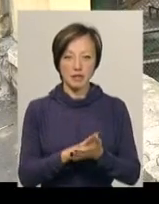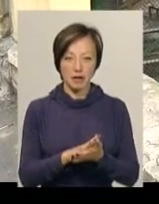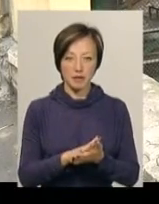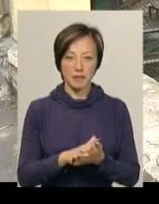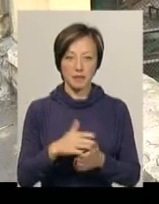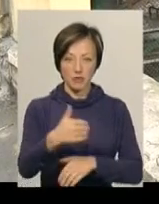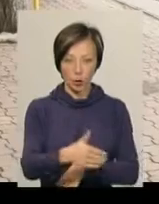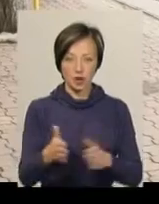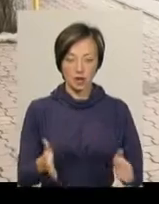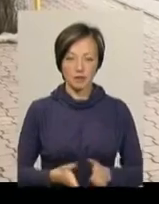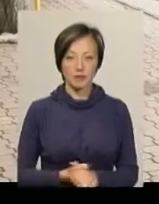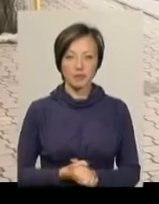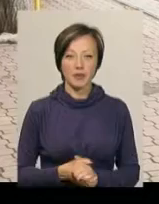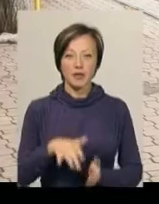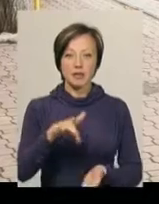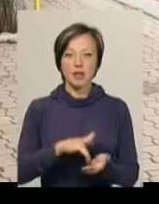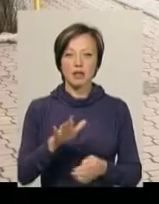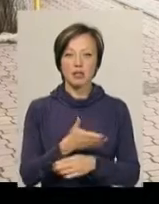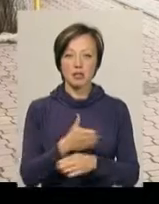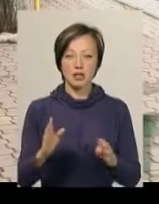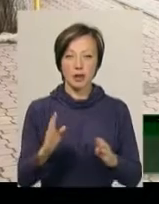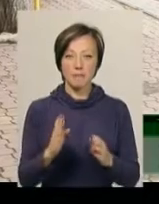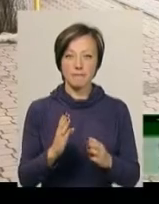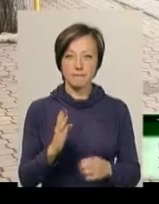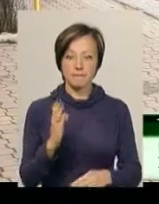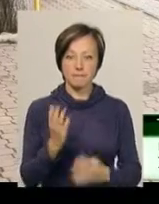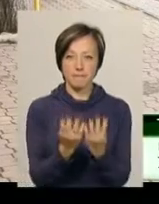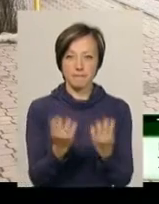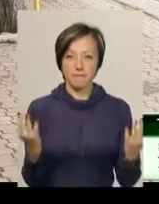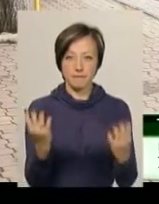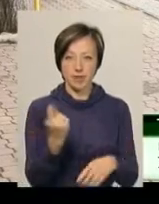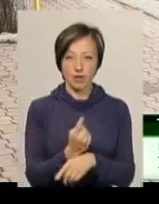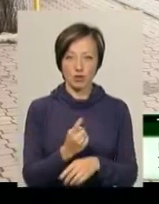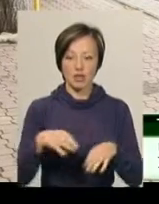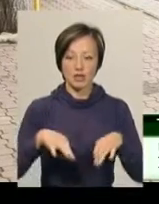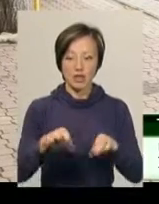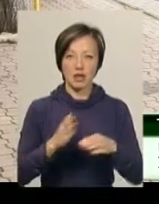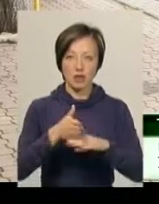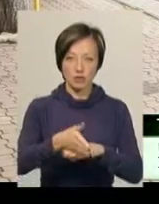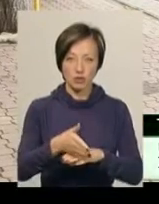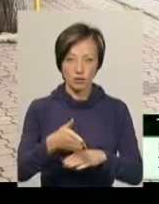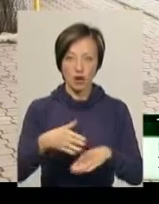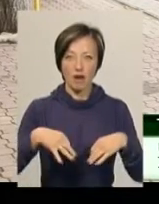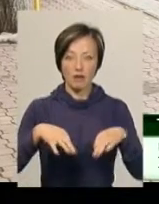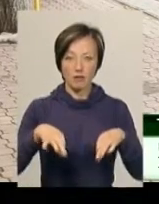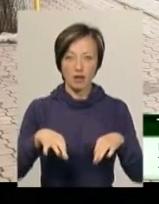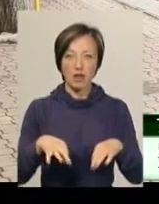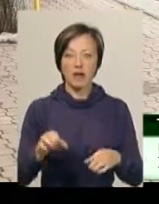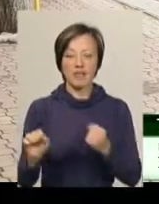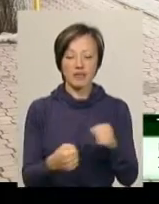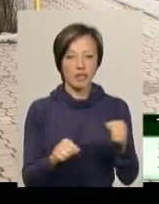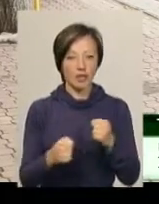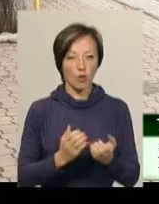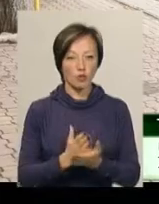сміттєзбірників. Центральна частина перегорожена для заїзду автомобільного транспорту, тому двірник,